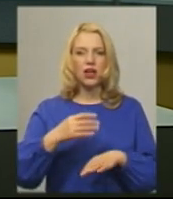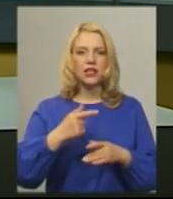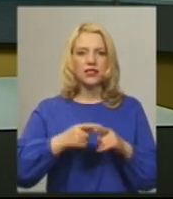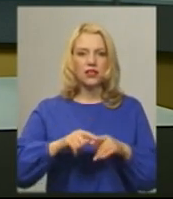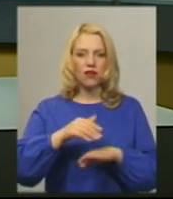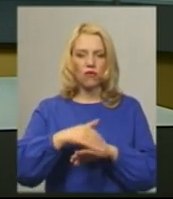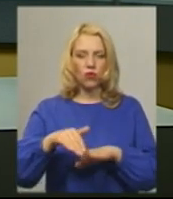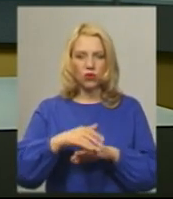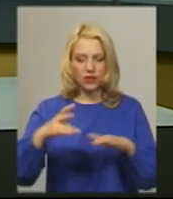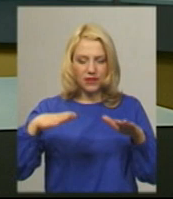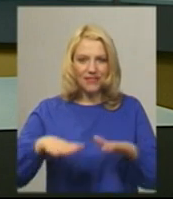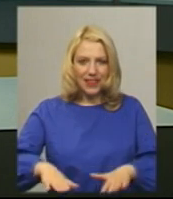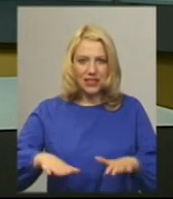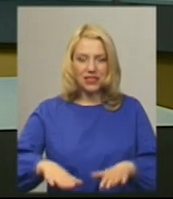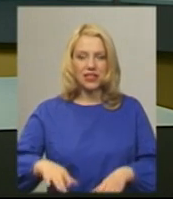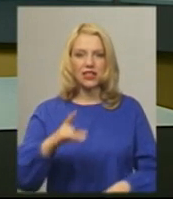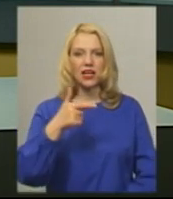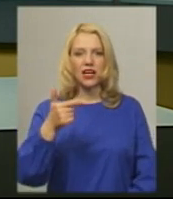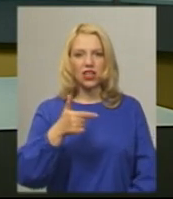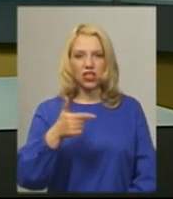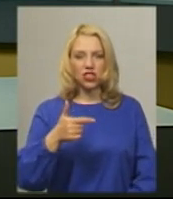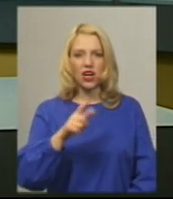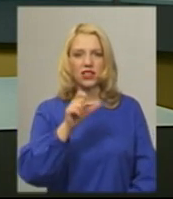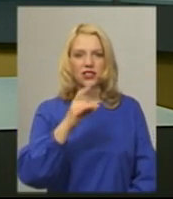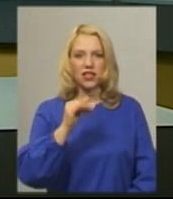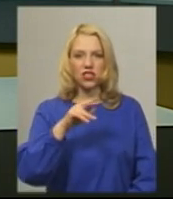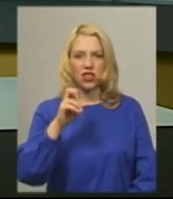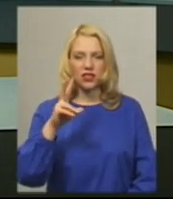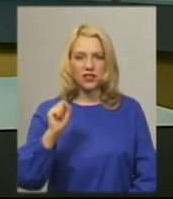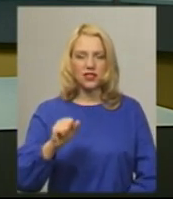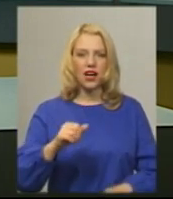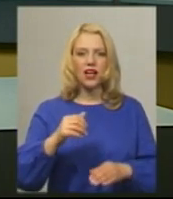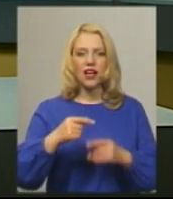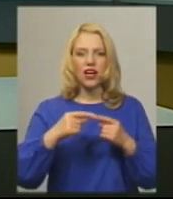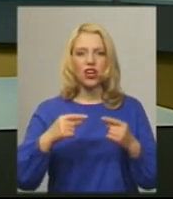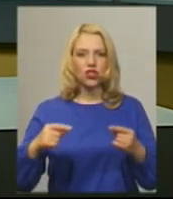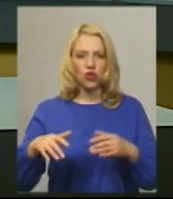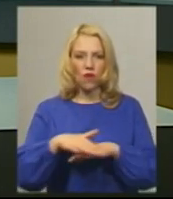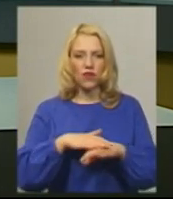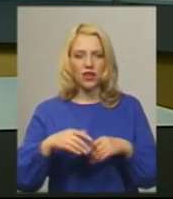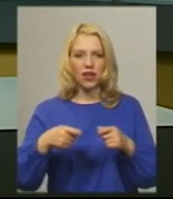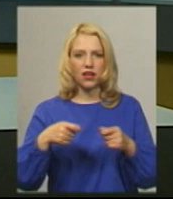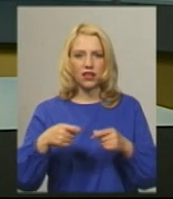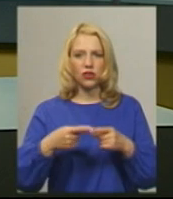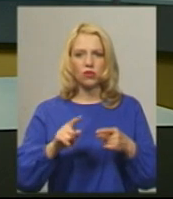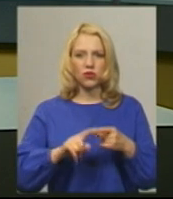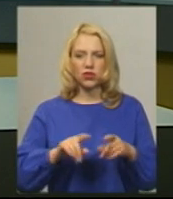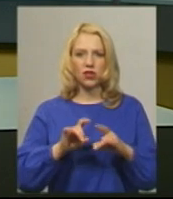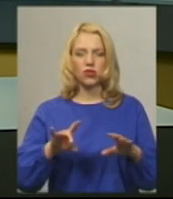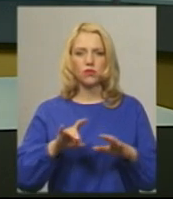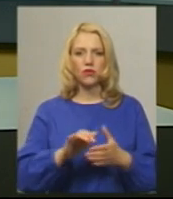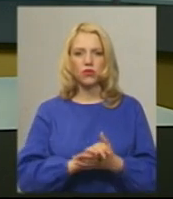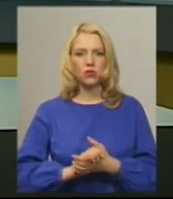розташовані в низині – мікрорайон Гречани, вулиця Зарічанська та речовий ринок на Львівському шосе. Про це Суспільному розповів